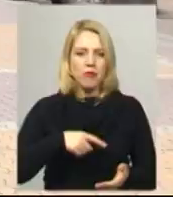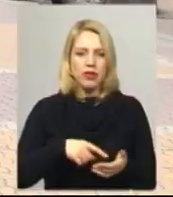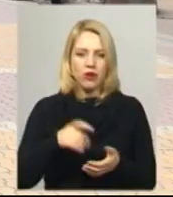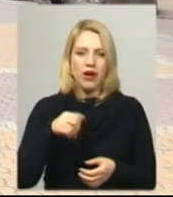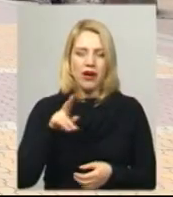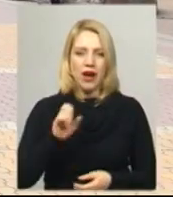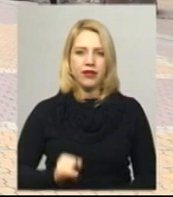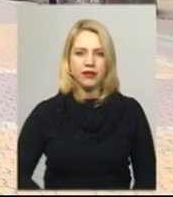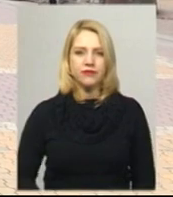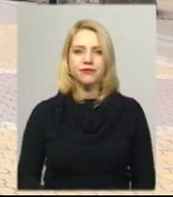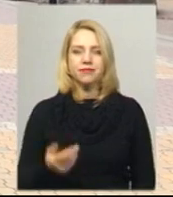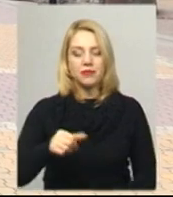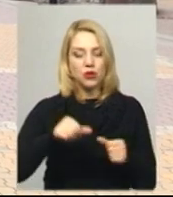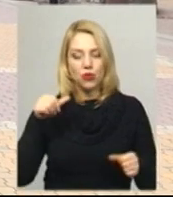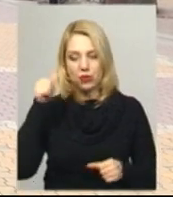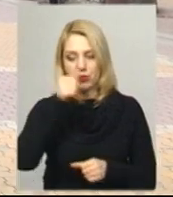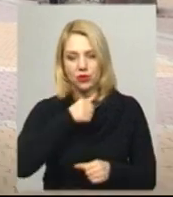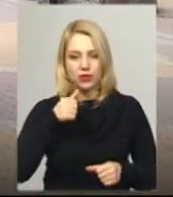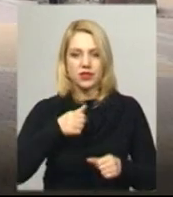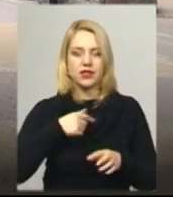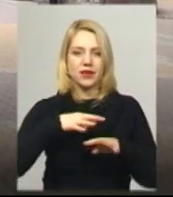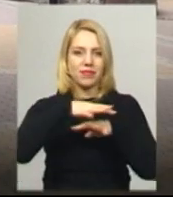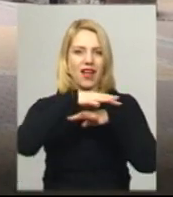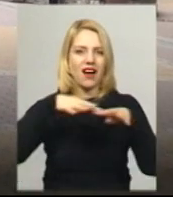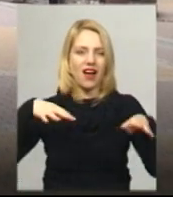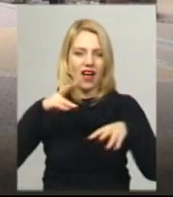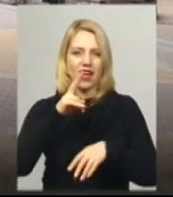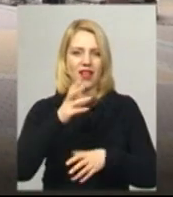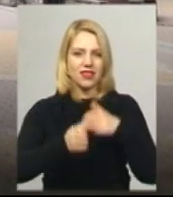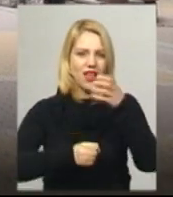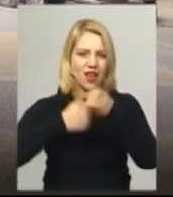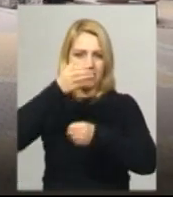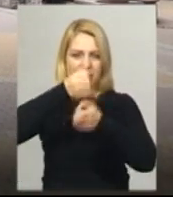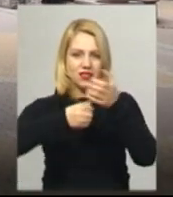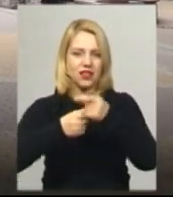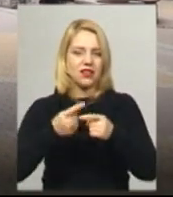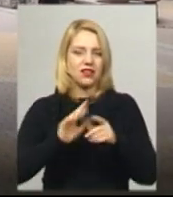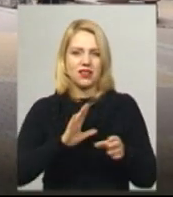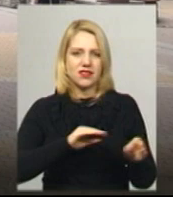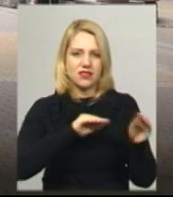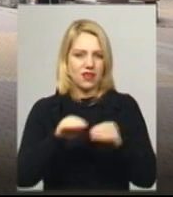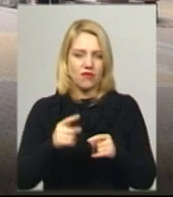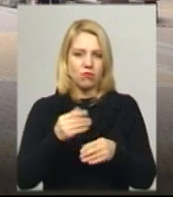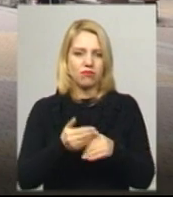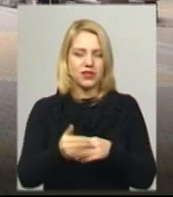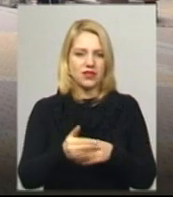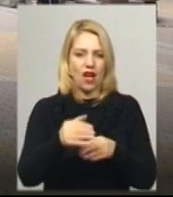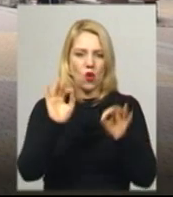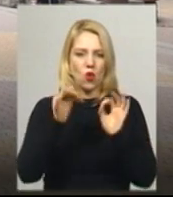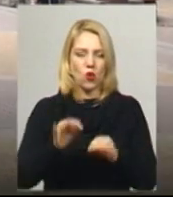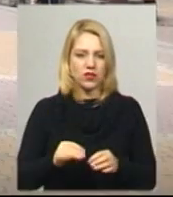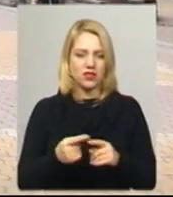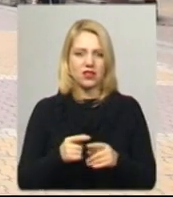ради Василь Новачок. Минулого року ми канати вже не ставляли, тому що була вже пізня осінь, і